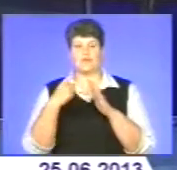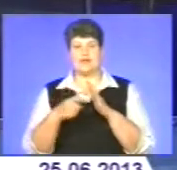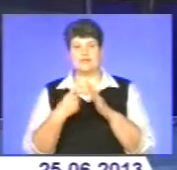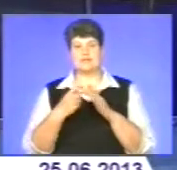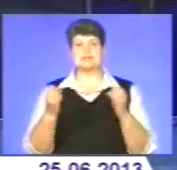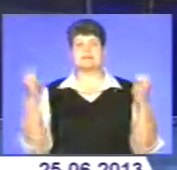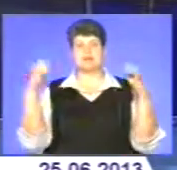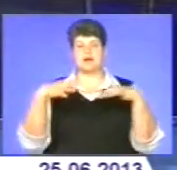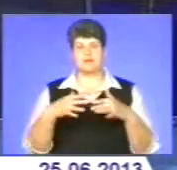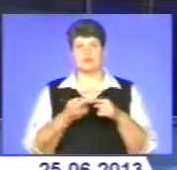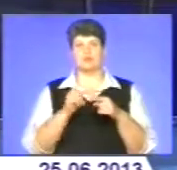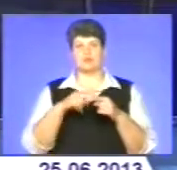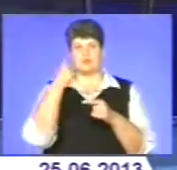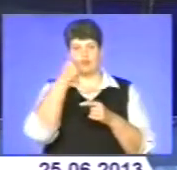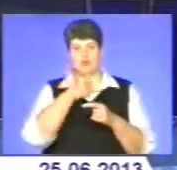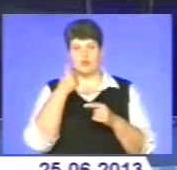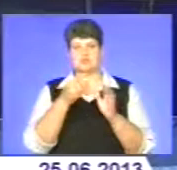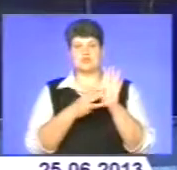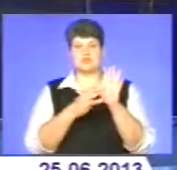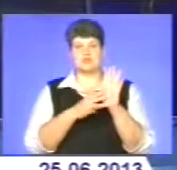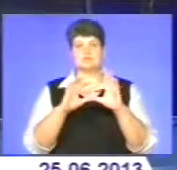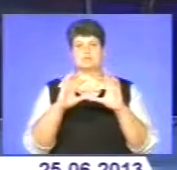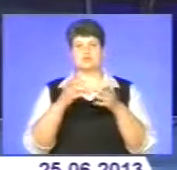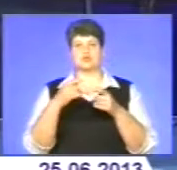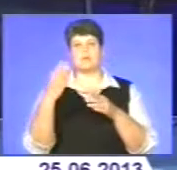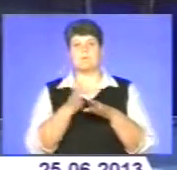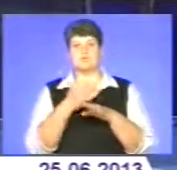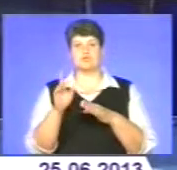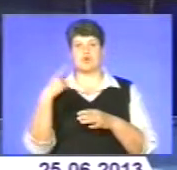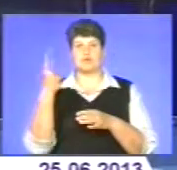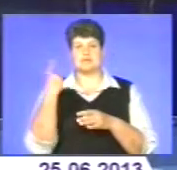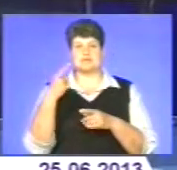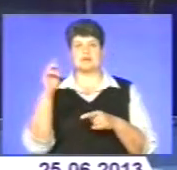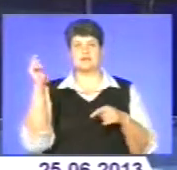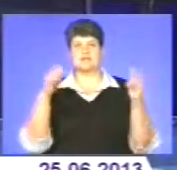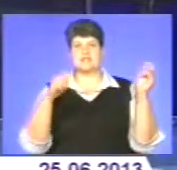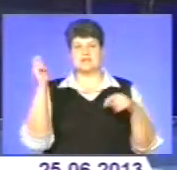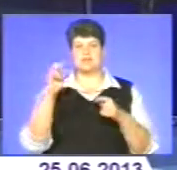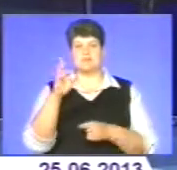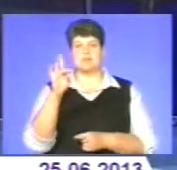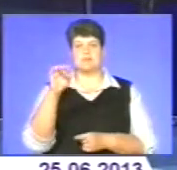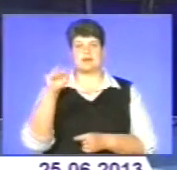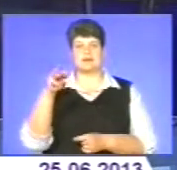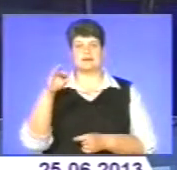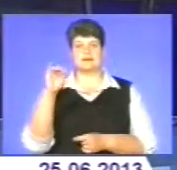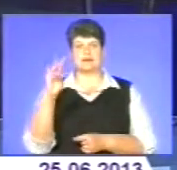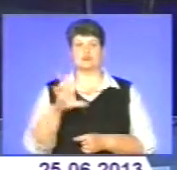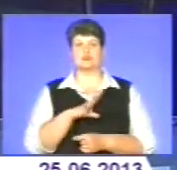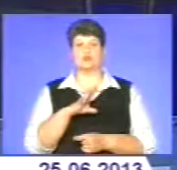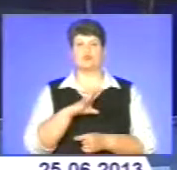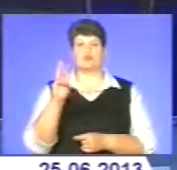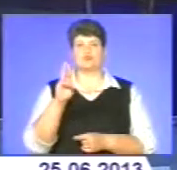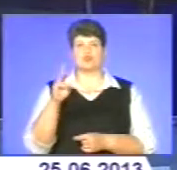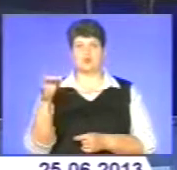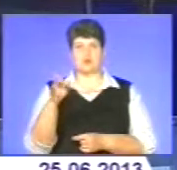зібрав цьогорічний 8-й міжобласний мистецько-краєзнавчий фестиваль «Братина», що відбувся у селі Стіжок Шумського району.